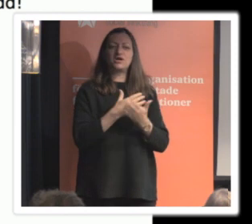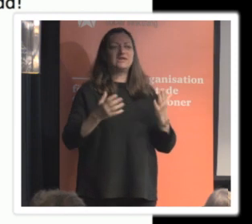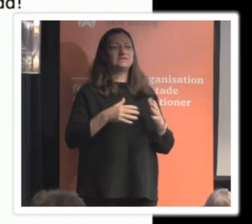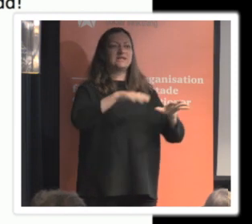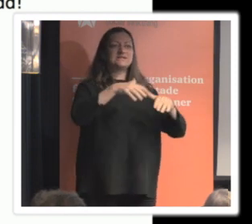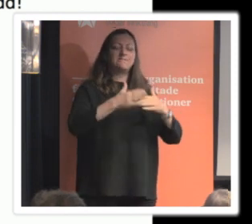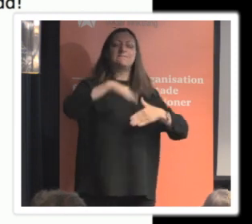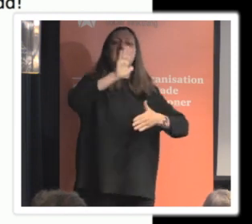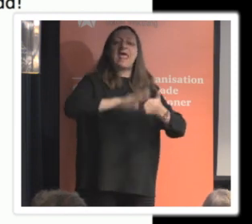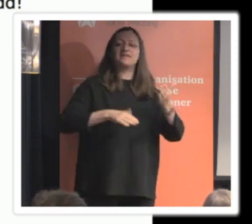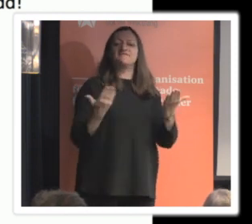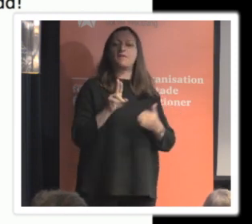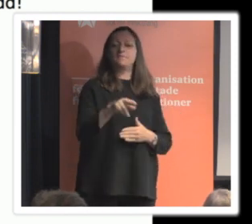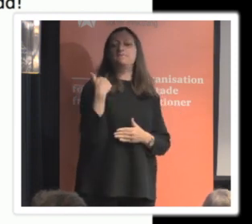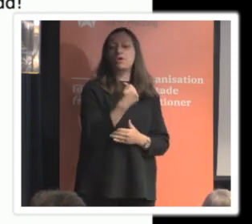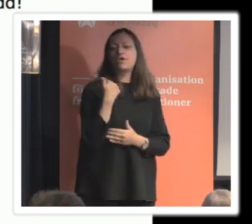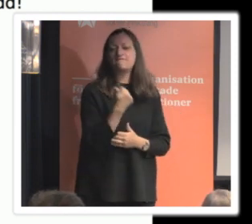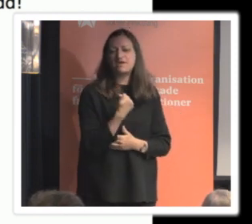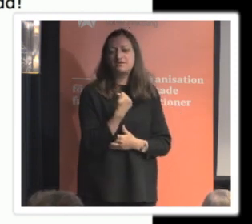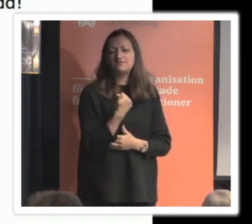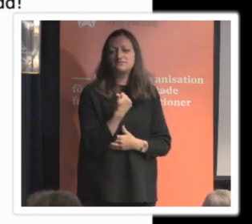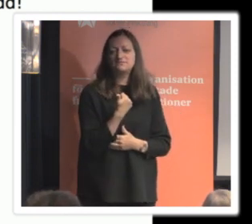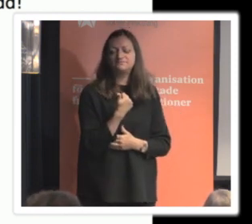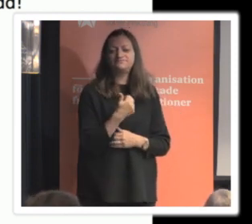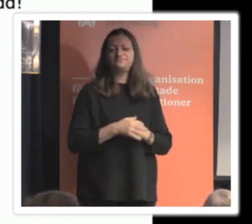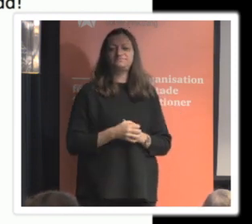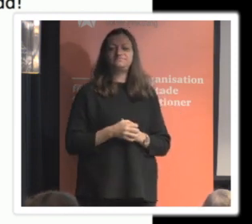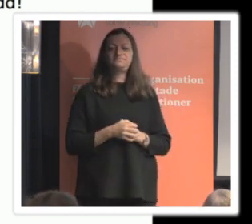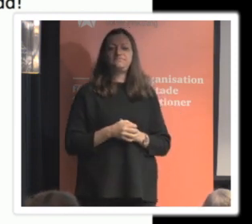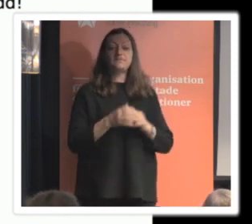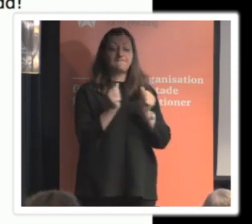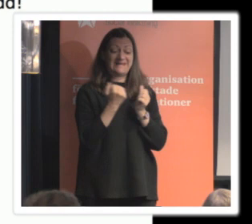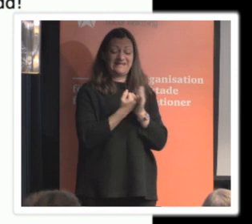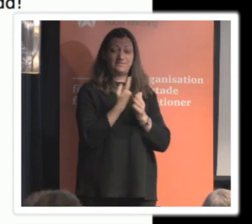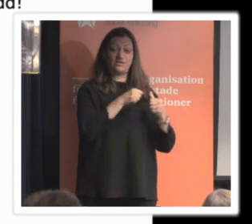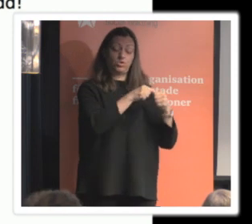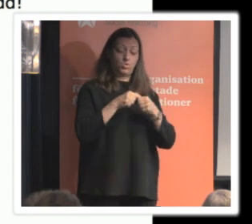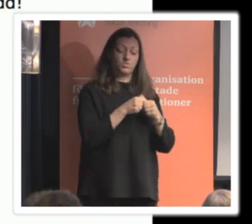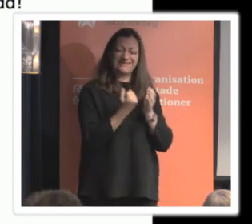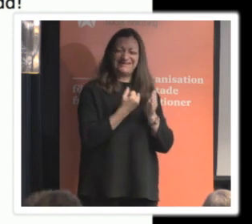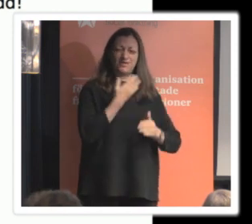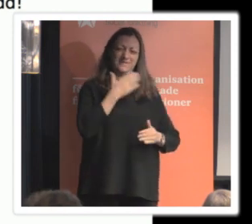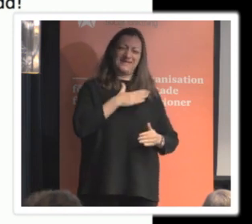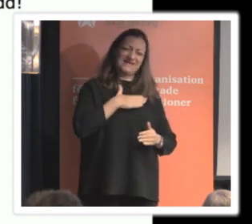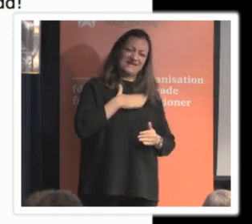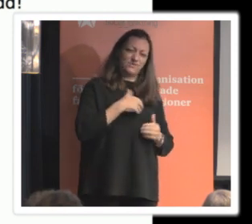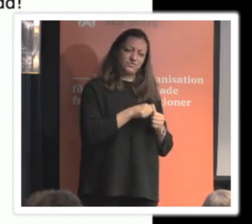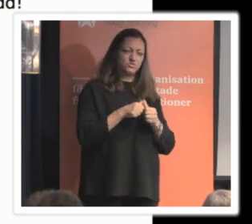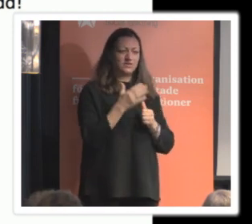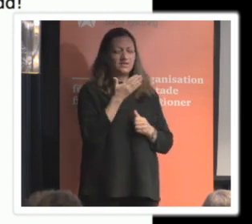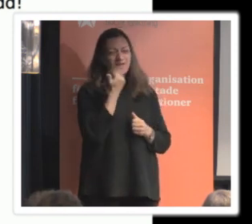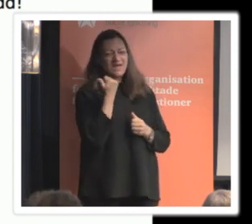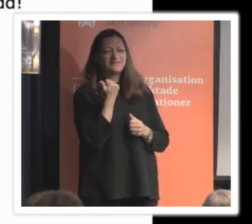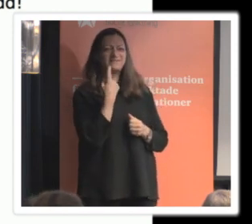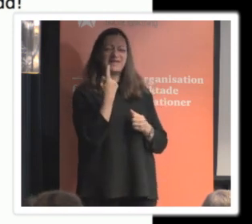vad som är nödvändigt för att genomföra ett visst uppdrag men i en organisation i den ideella sektorn kan det här typiskt vara att fundera över